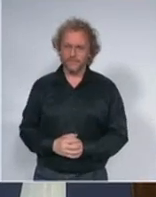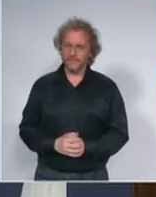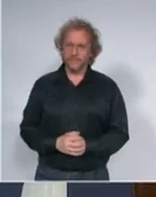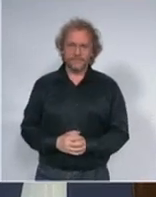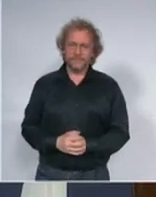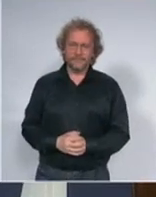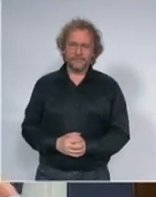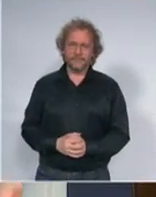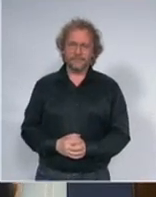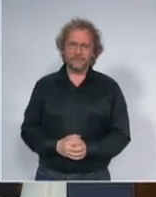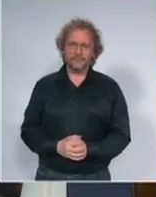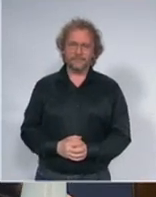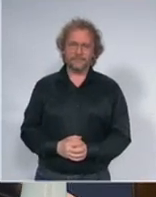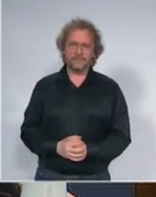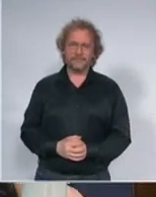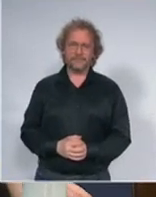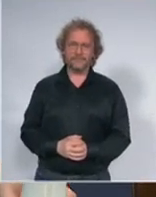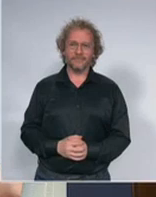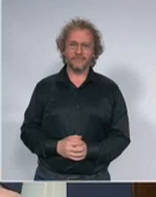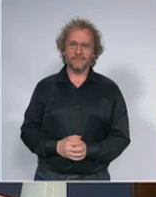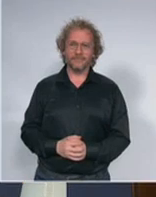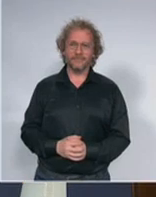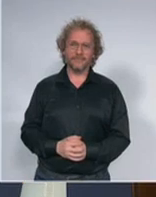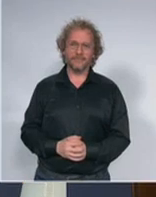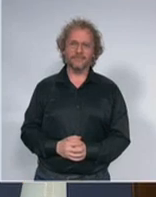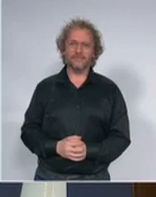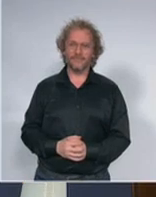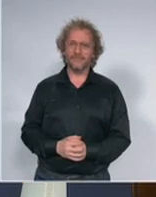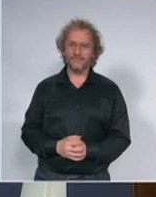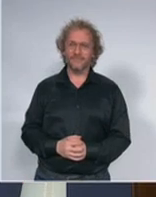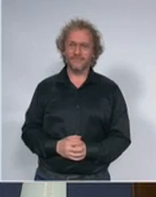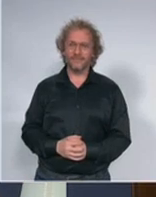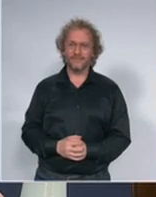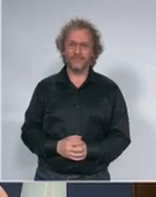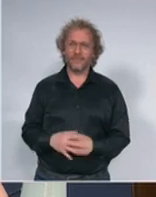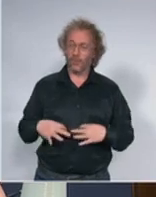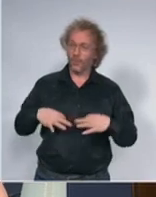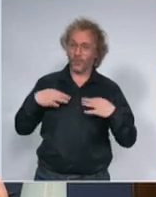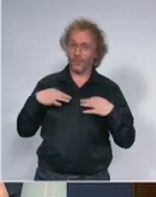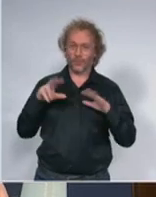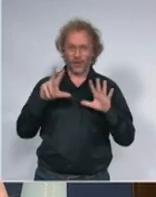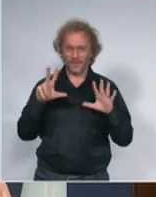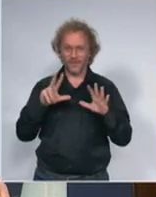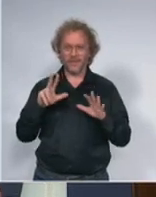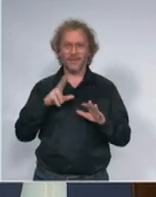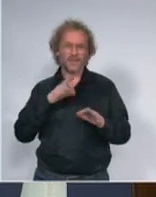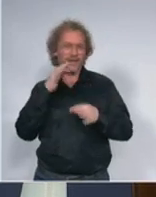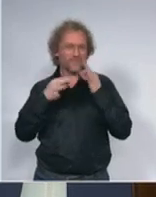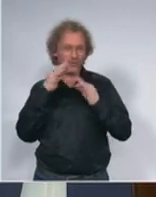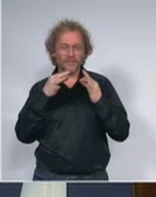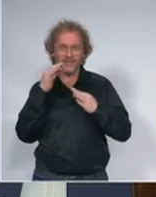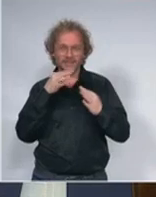Po informacijama koje smo imali zaključno sa 8 časova jutro, sa 14. marta